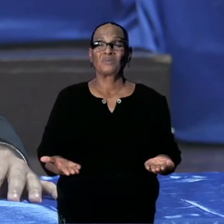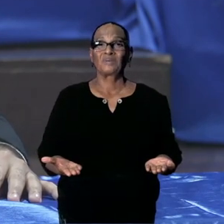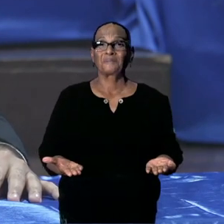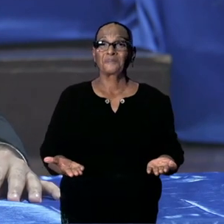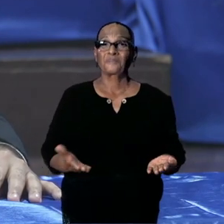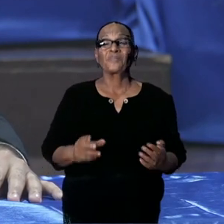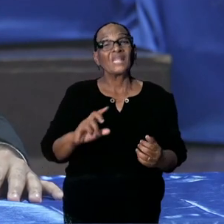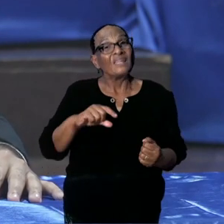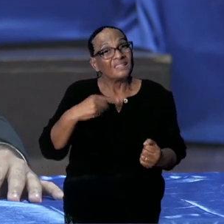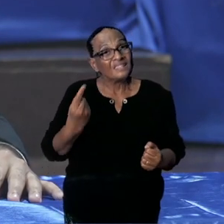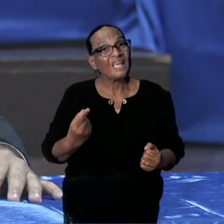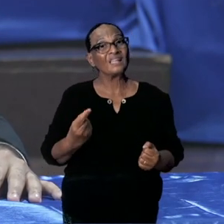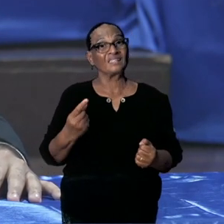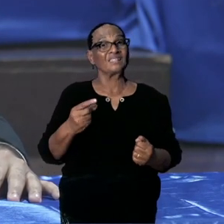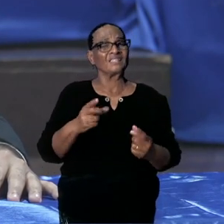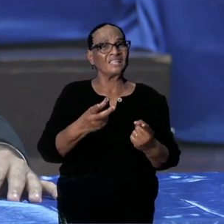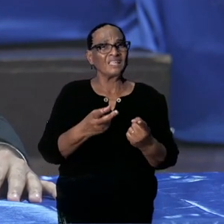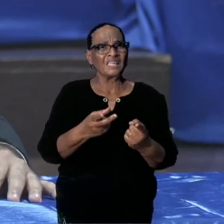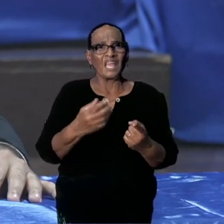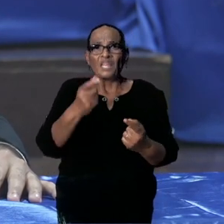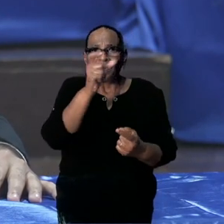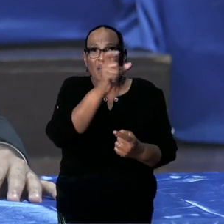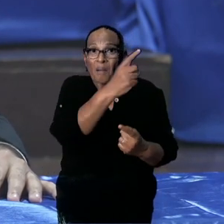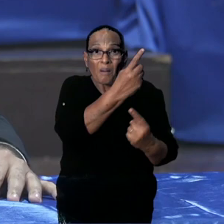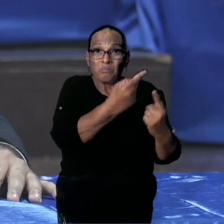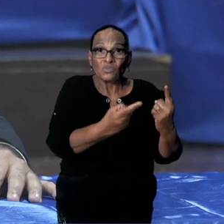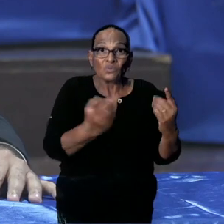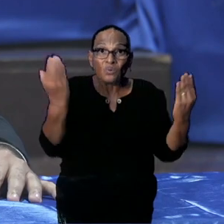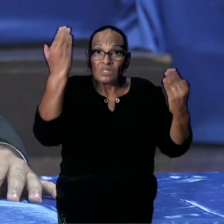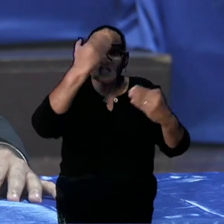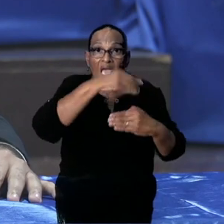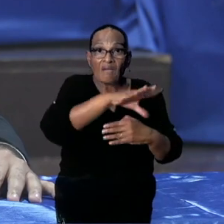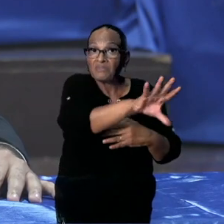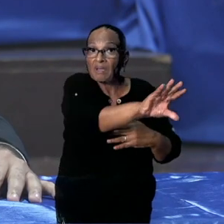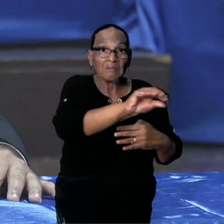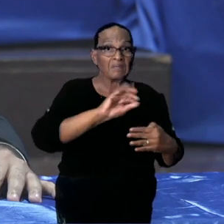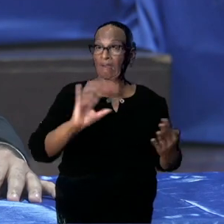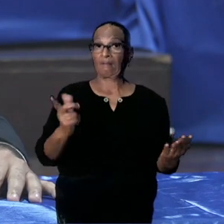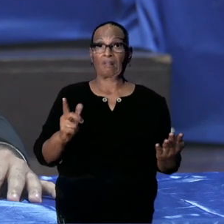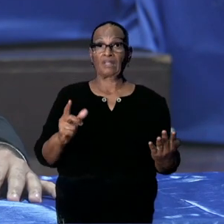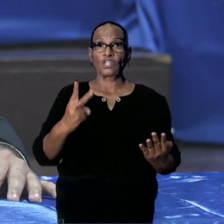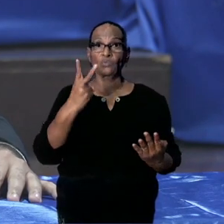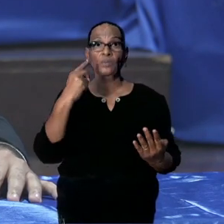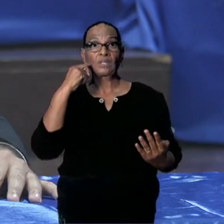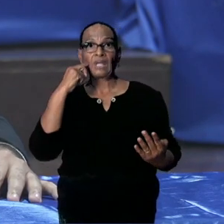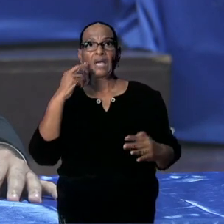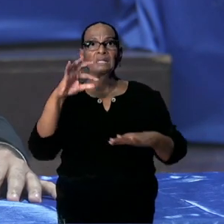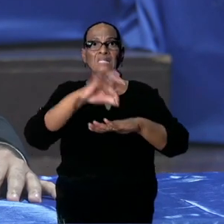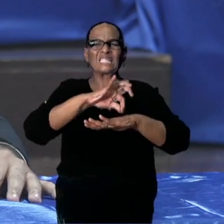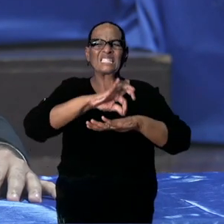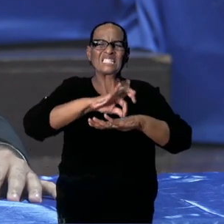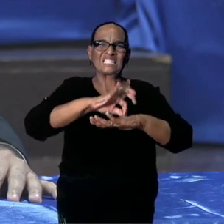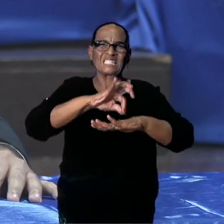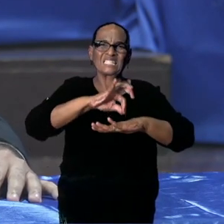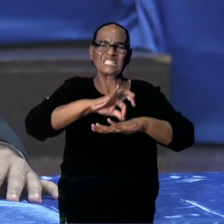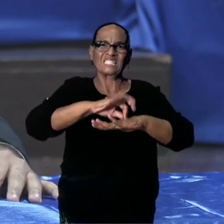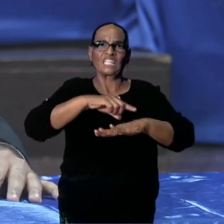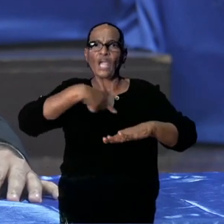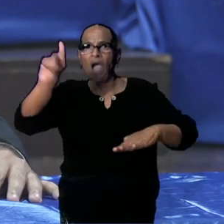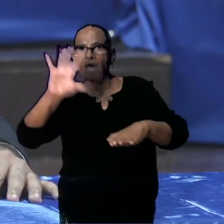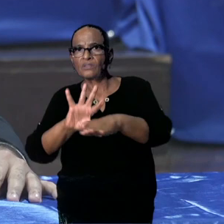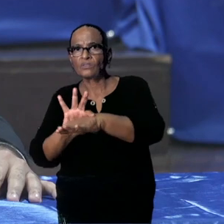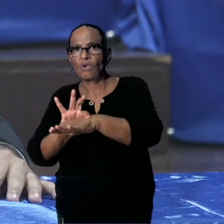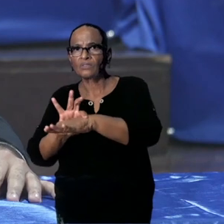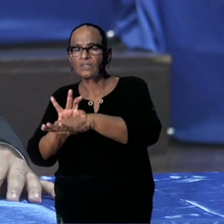en dan krijg je dan een situatie dat die persoon die niet meer te bereiken was die avond, na twee dagen nu, plotseling ziek wordt. En dan een dokter gaat zoeken,